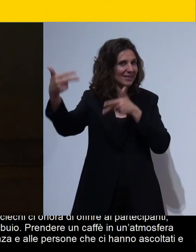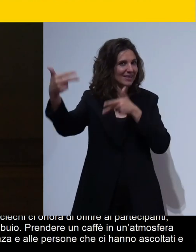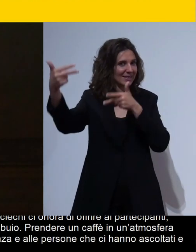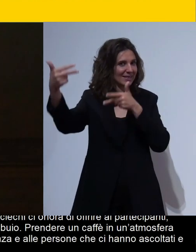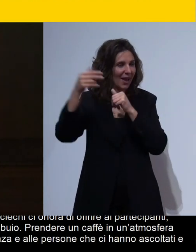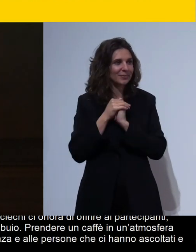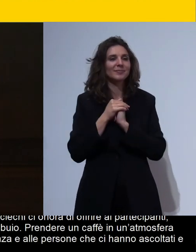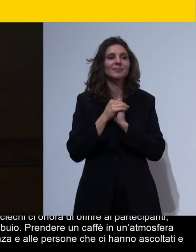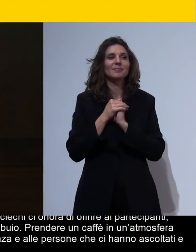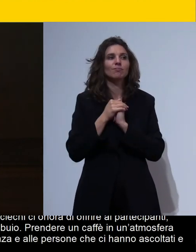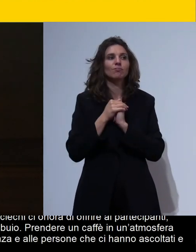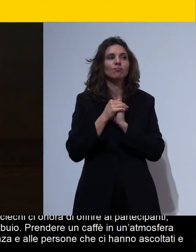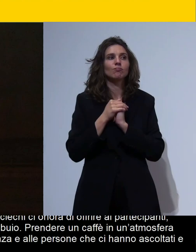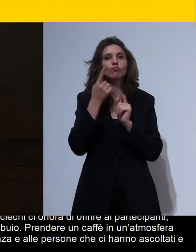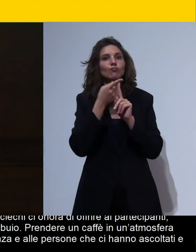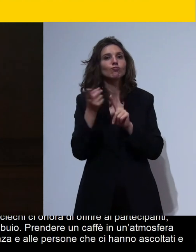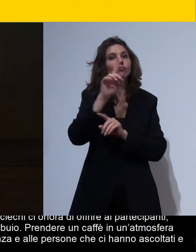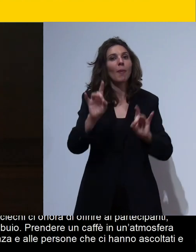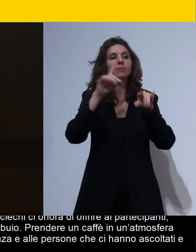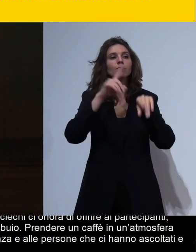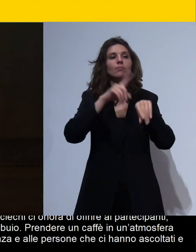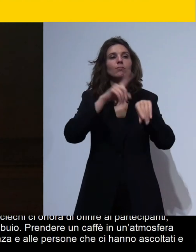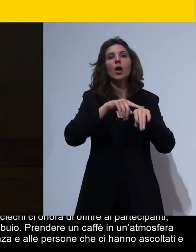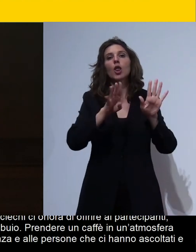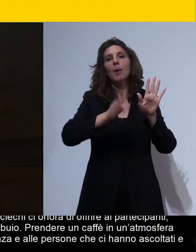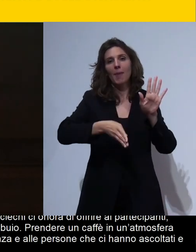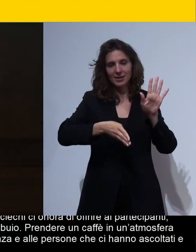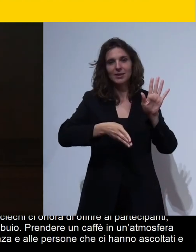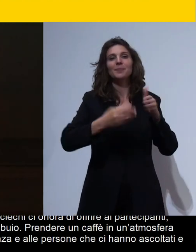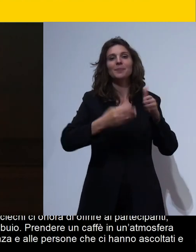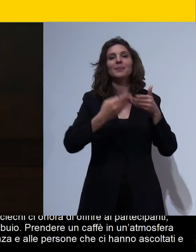e ci ritroviamo domattina alle ore 9.30 per il keynote